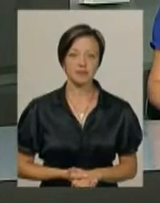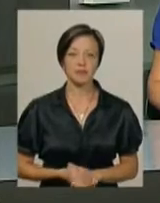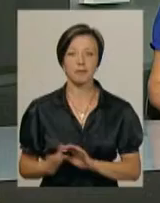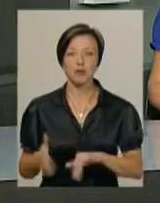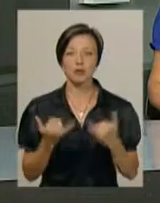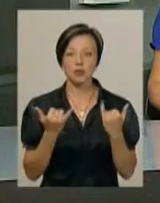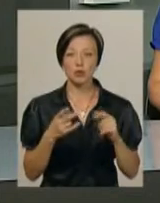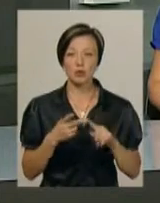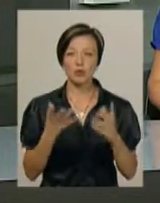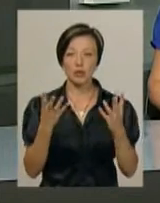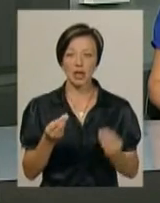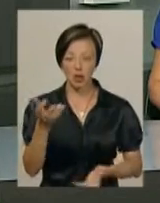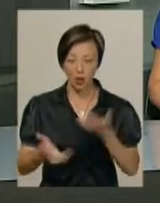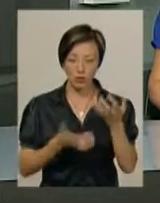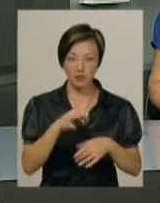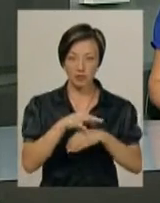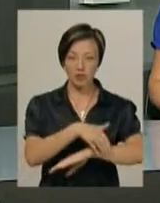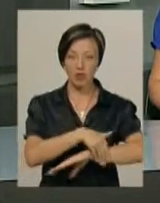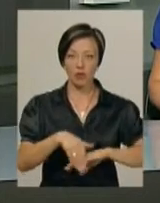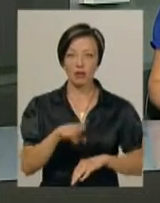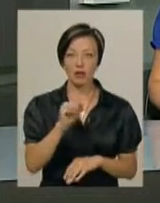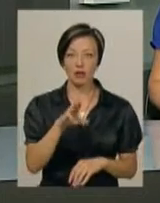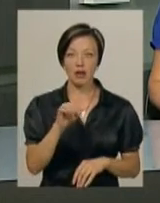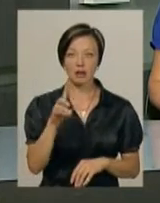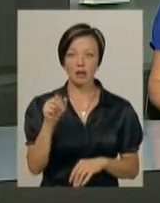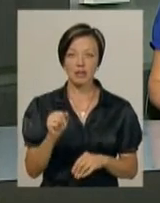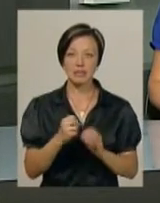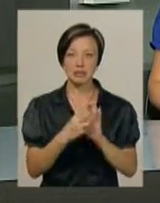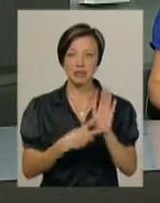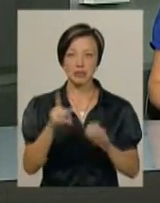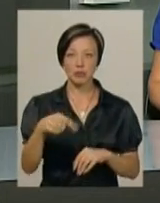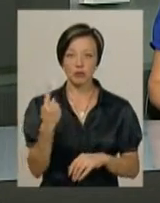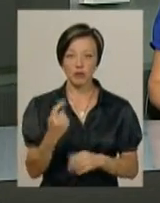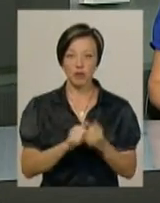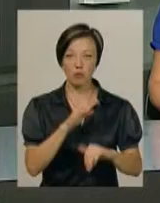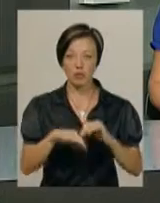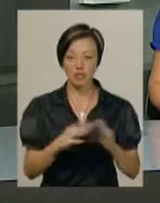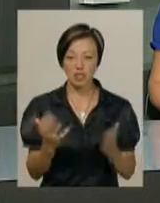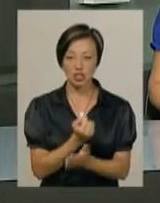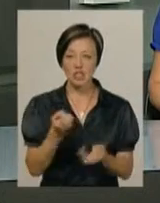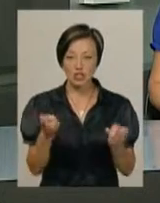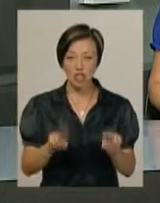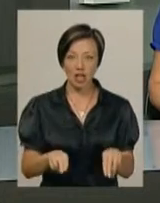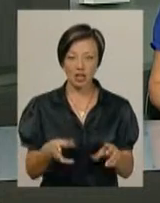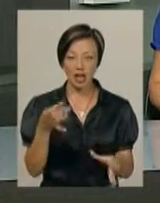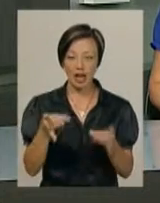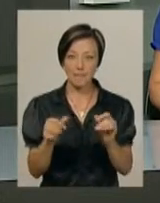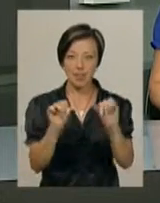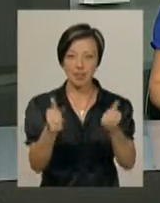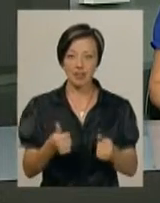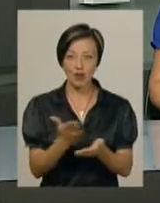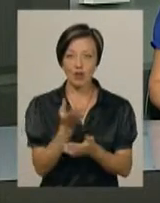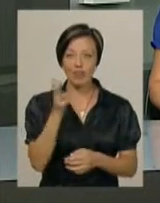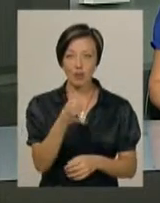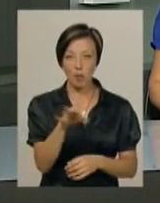Сьогодні в другий день розкопок, що ведуться по вулиці Татарській, 17-ріподин у Кам'янці-Подільському, знайшли залишки керамічних виробів і дві монетки,